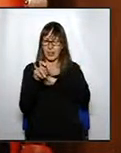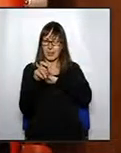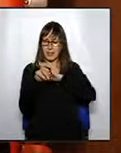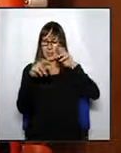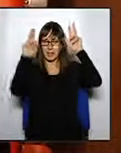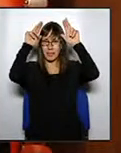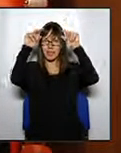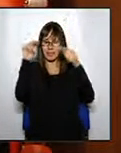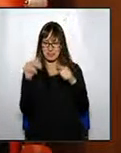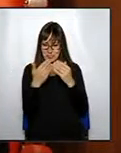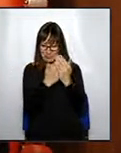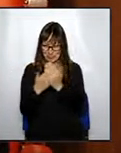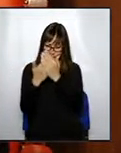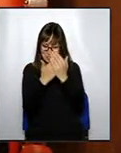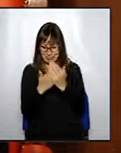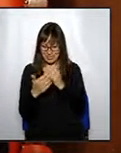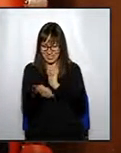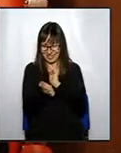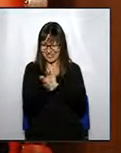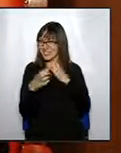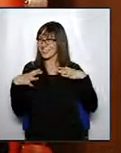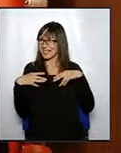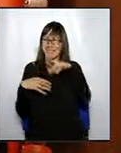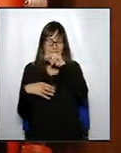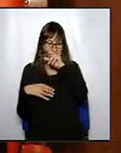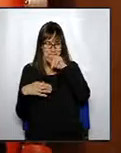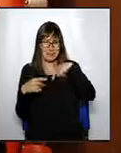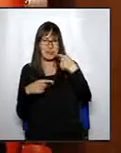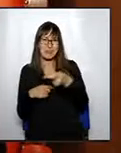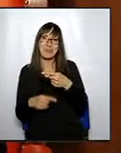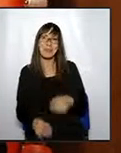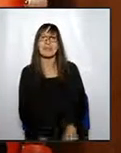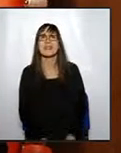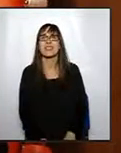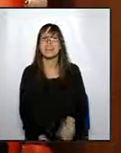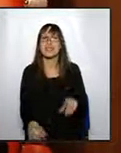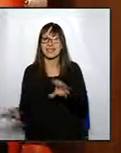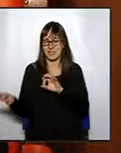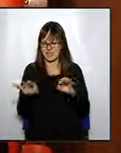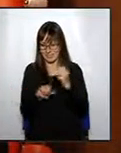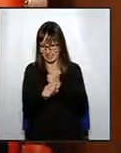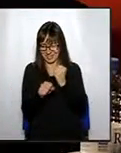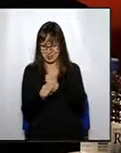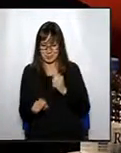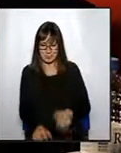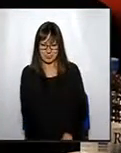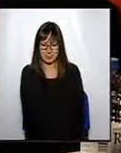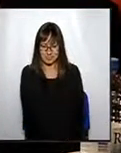aleshores esperem que passin les vacances per continuar aquestes comissions de treball que estem fent és